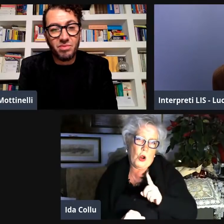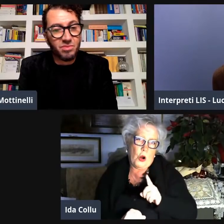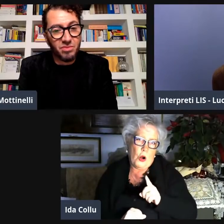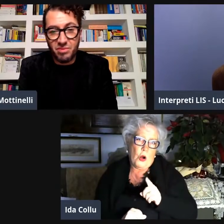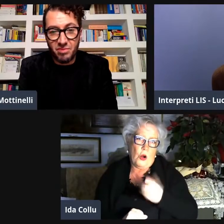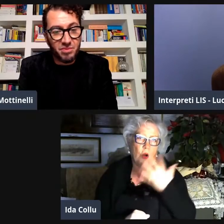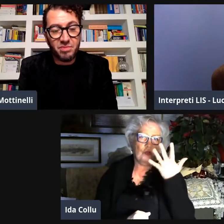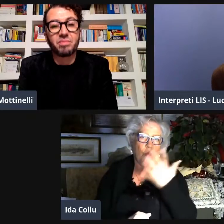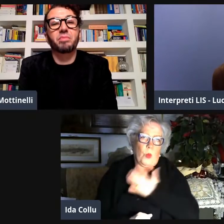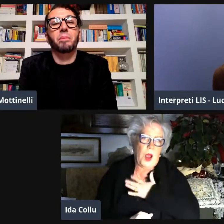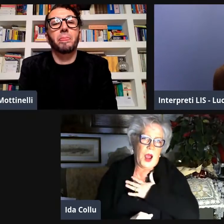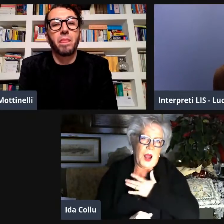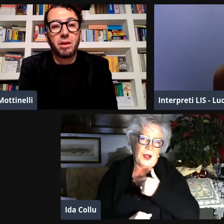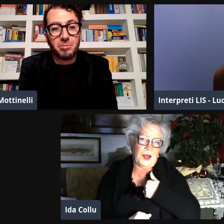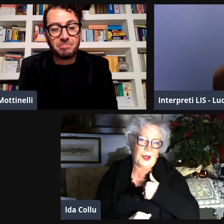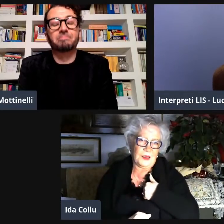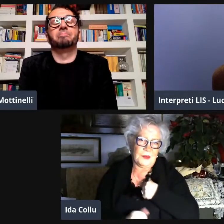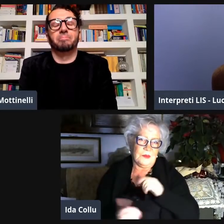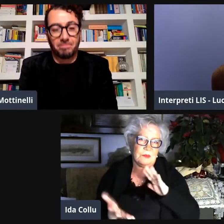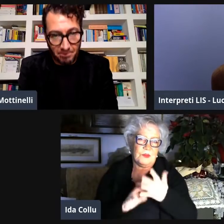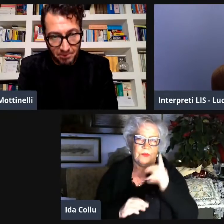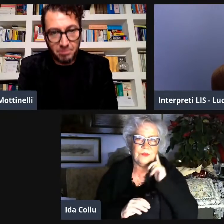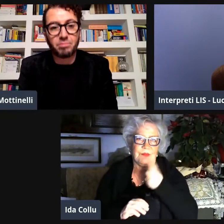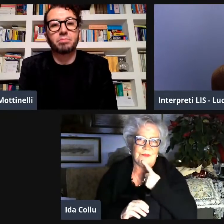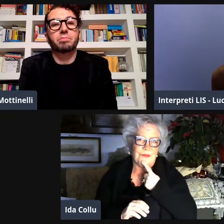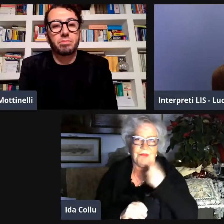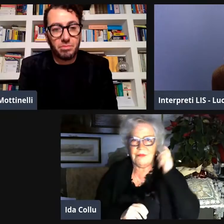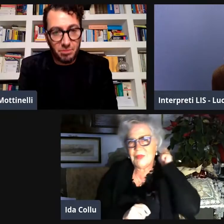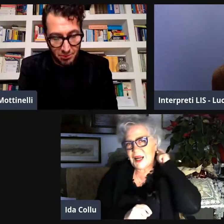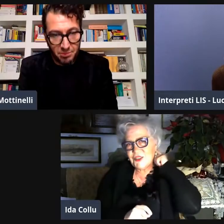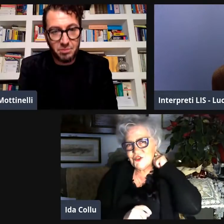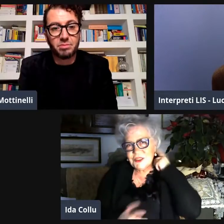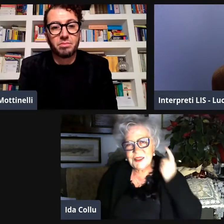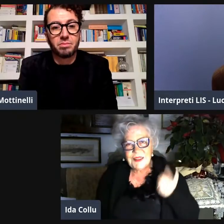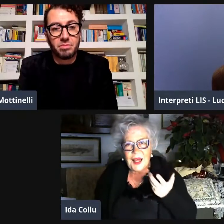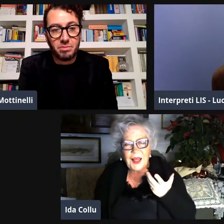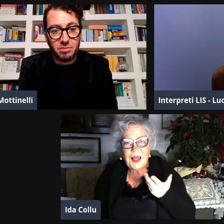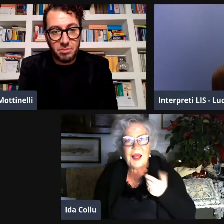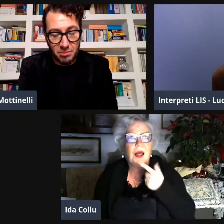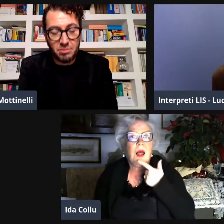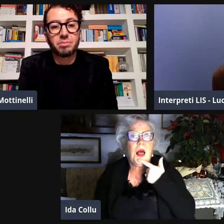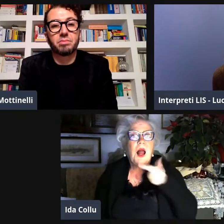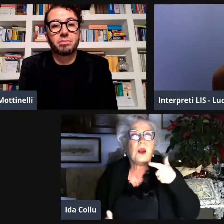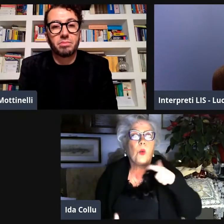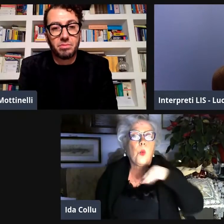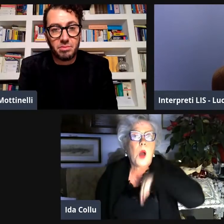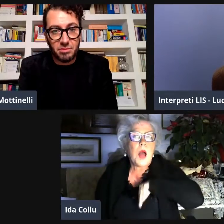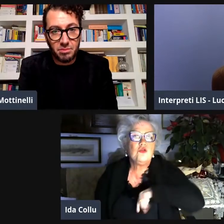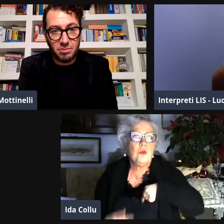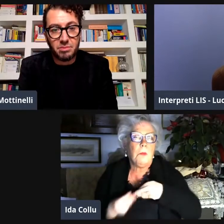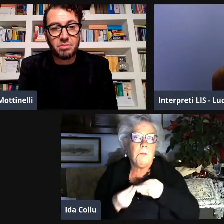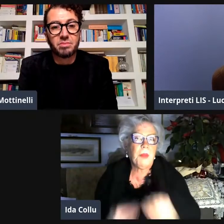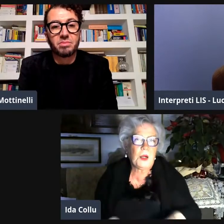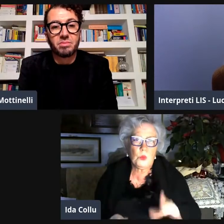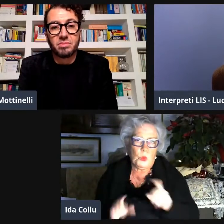Devo dire che io ho avuto un vantaggio. Perché io non sono nata sorda. Lo sono diventata a cinque anni. Per una meningite.